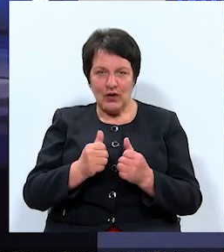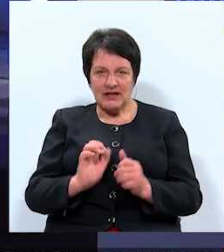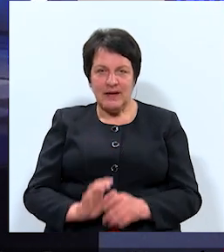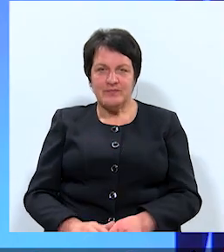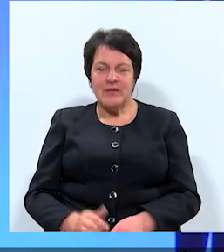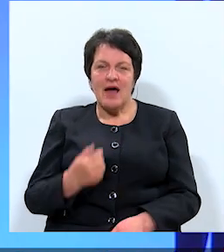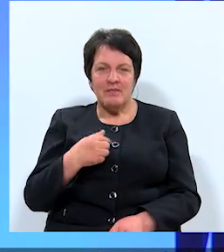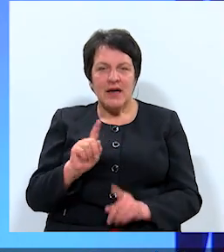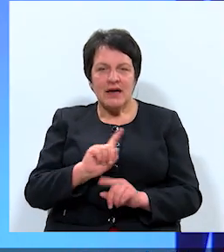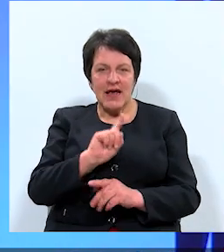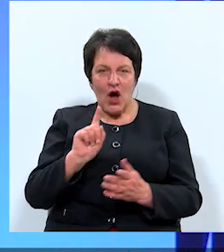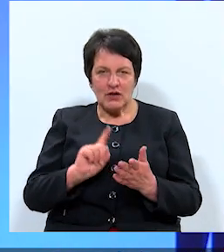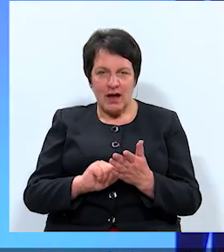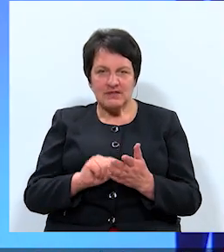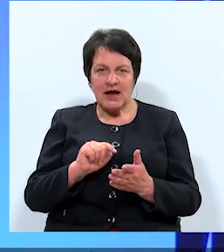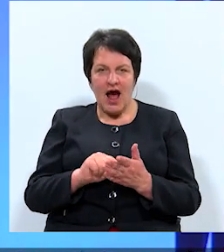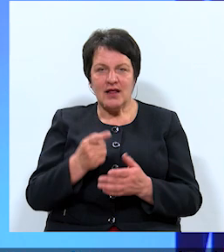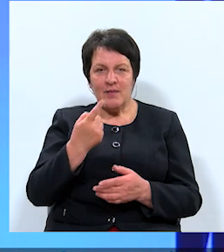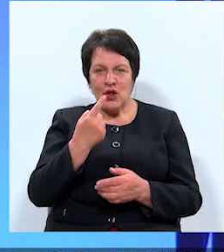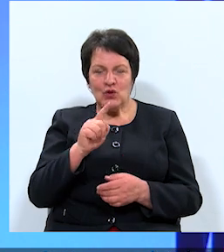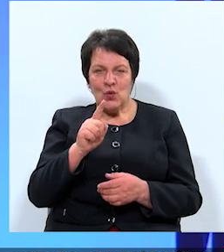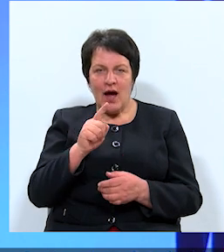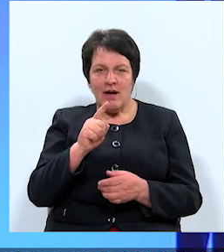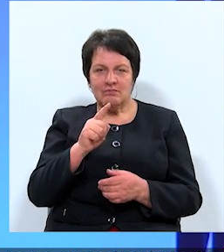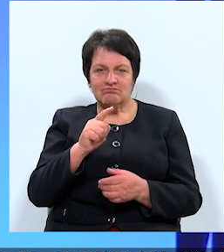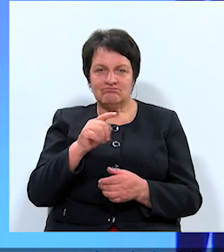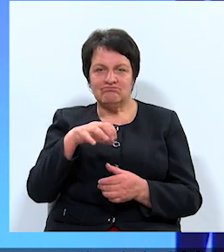man būtu jautājums kādam no mēriem.